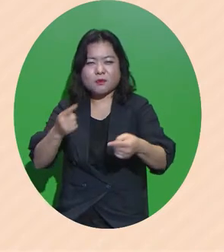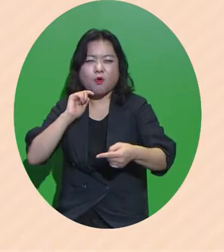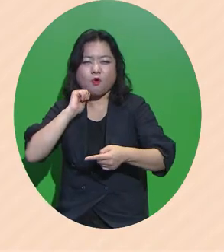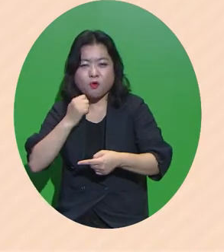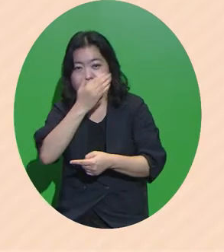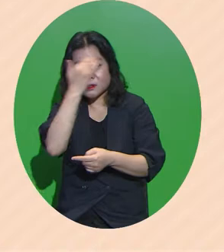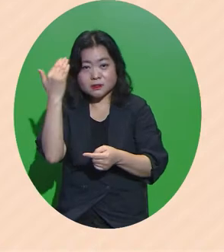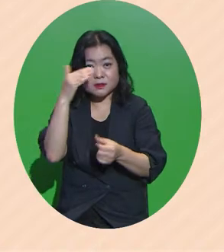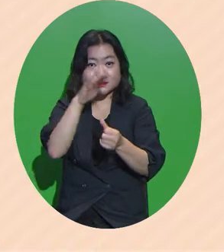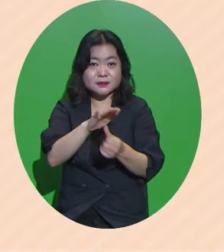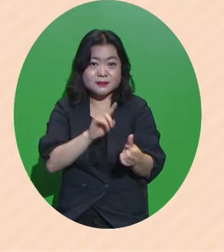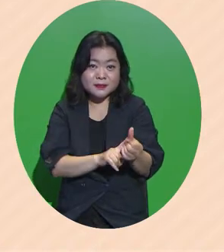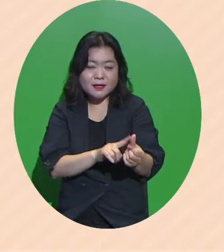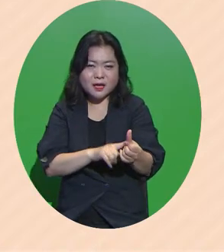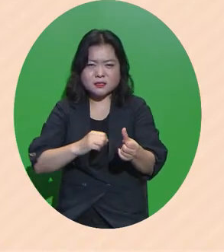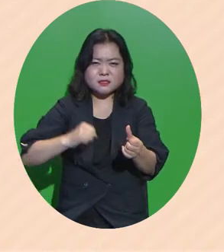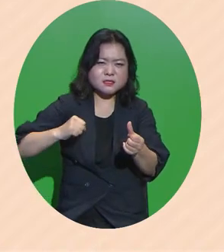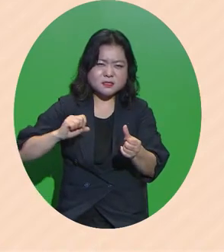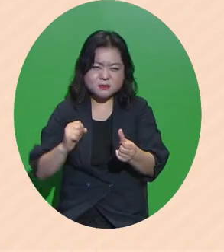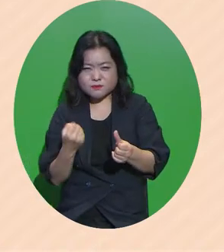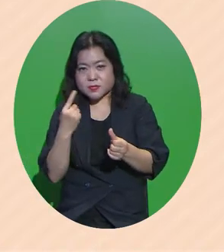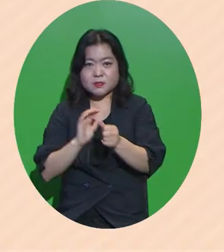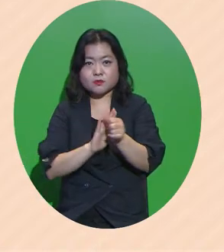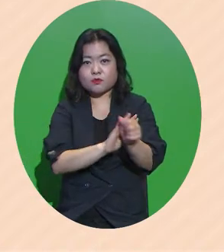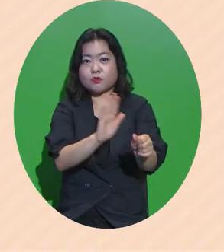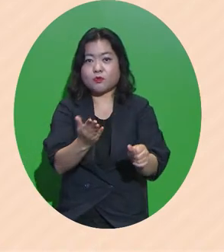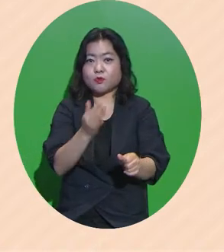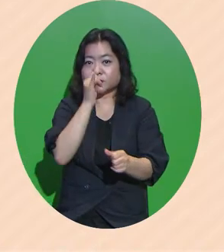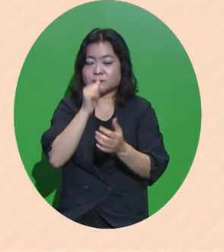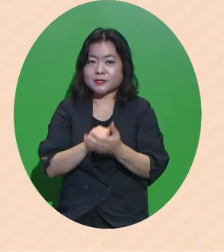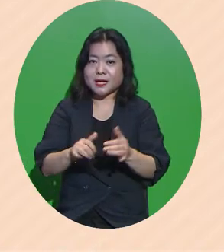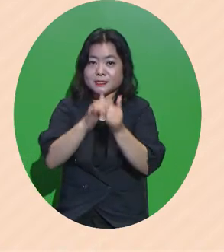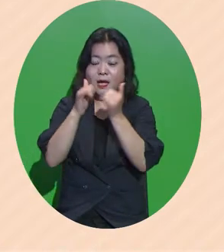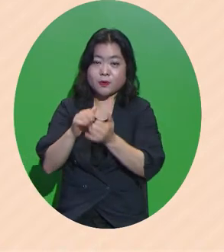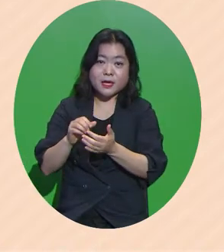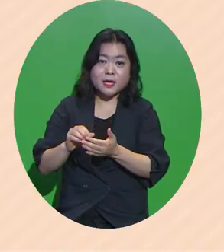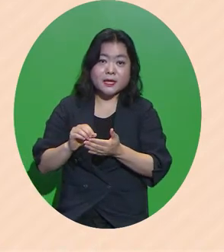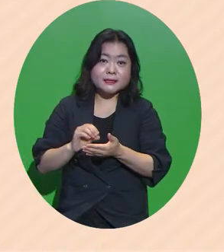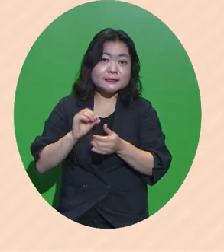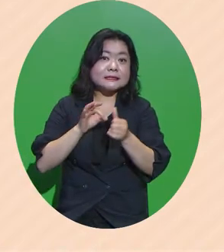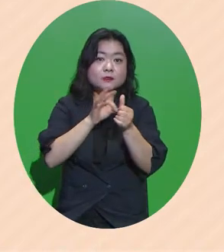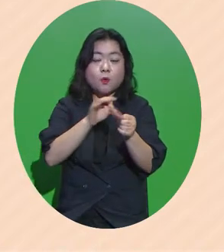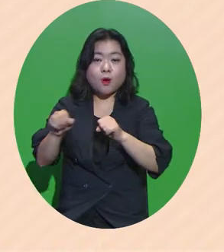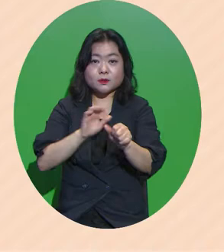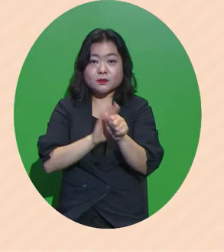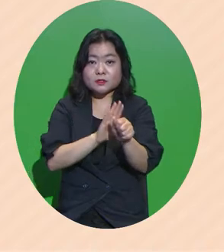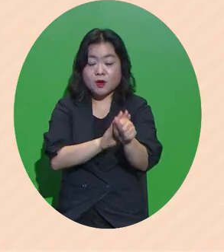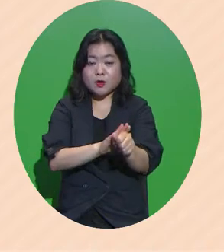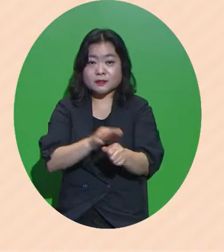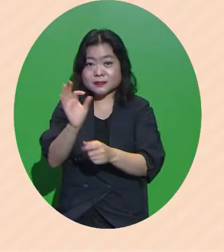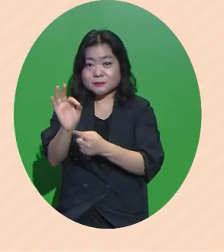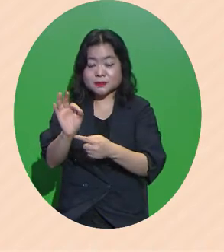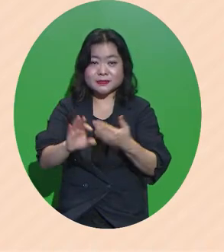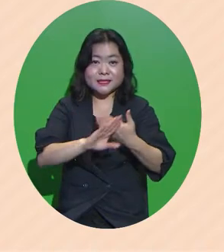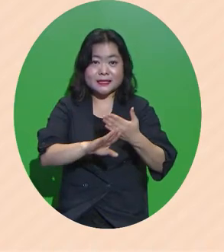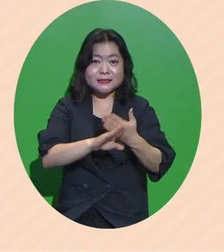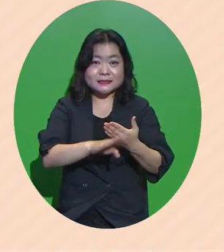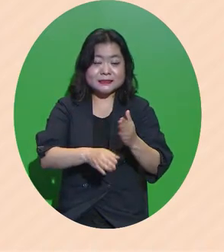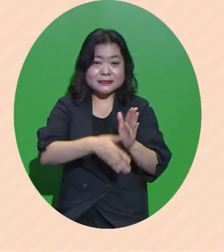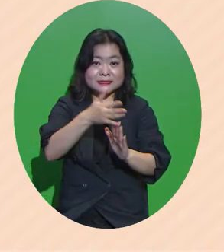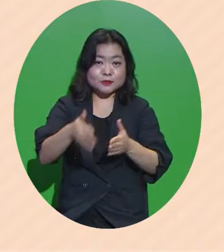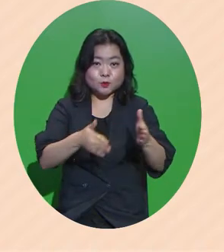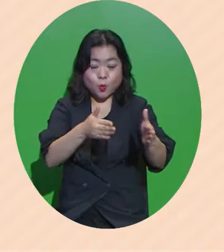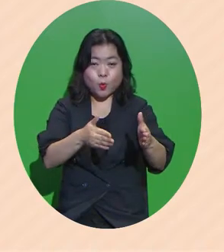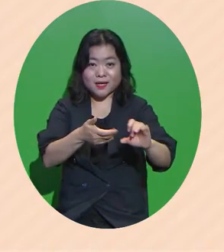디딤돌이 되고 있습니다 사회진입활동지원금은 타시도의 정책과 달리 현금성 지원